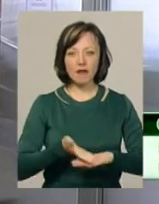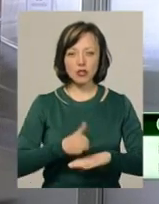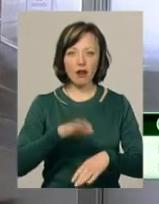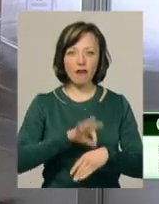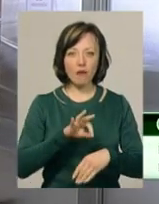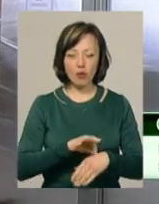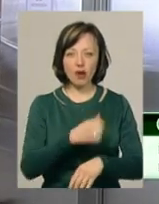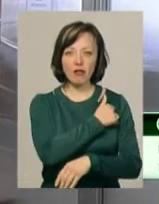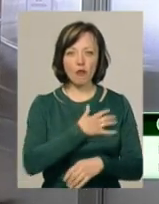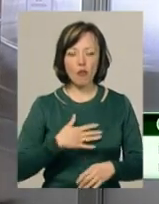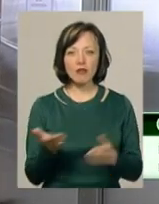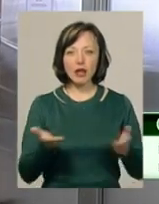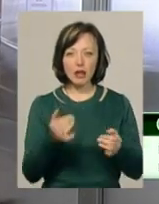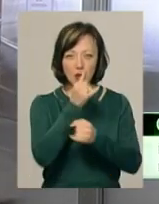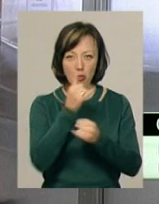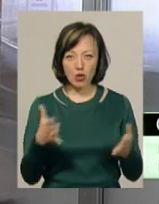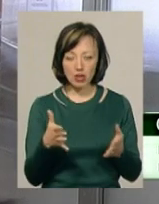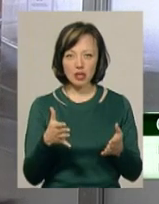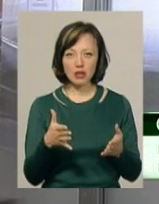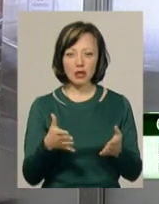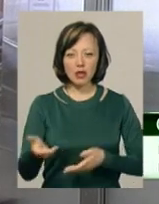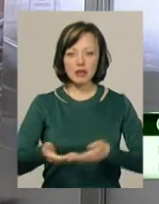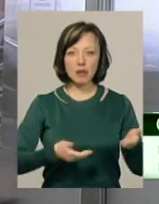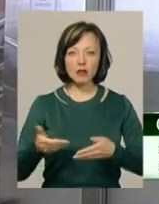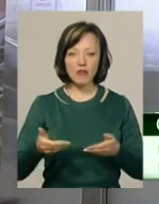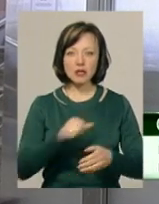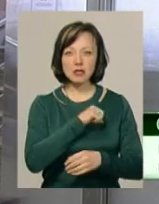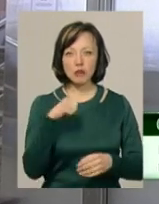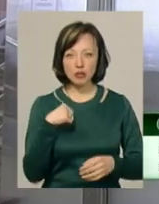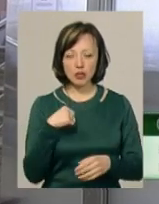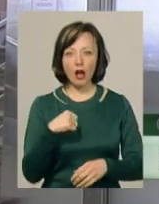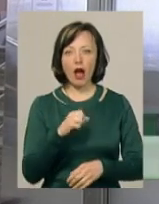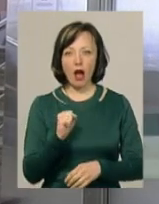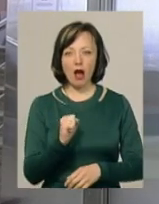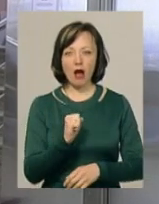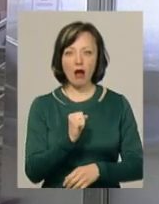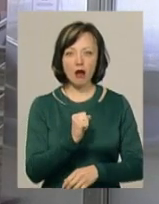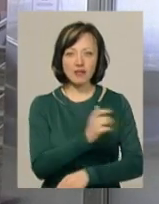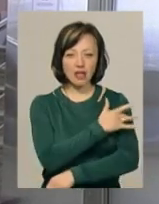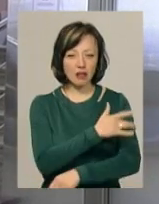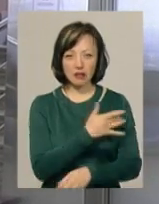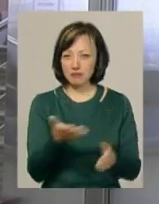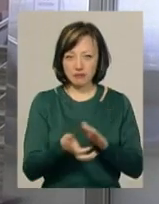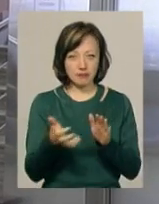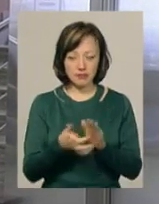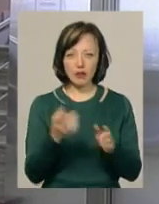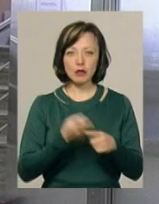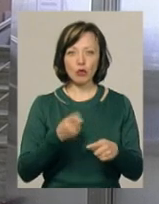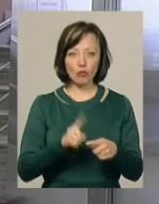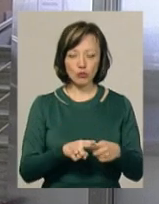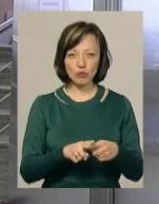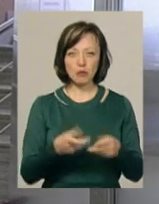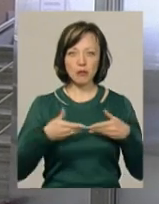хворих, травмованих, які не могли пересуватися самостійно, а потужності госпіталя у санітарах не було. Тому